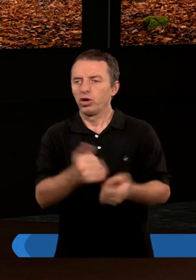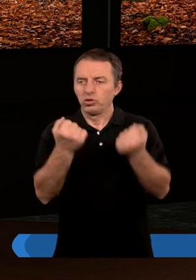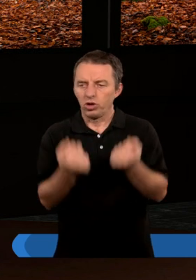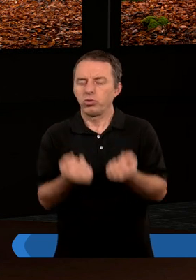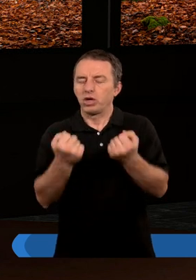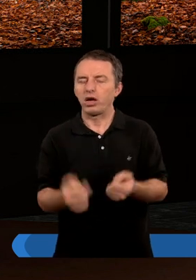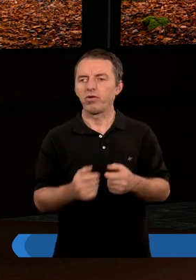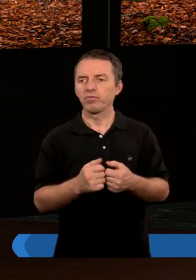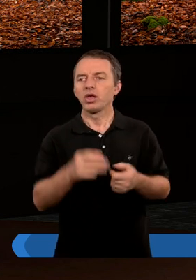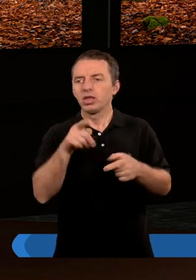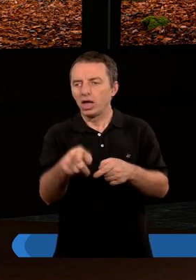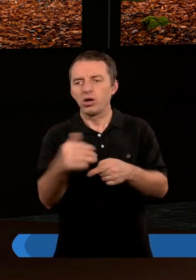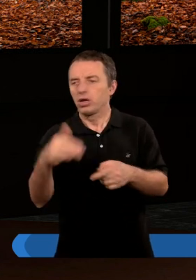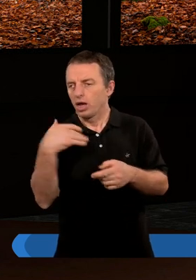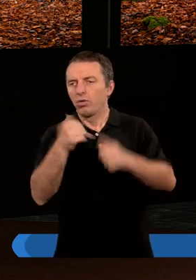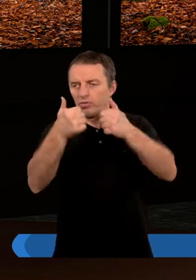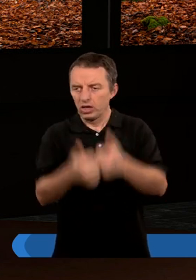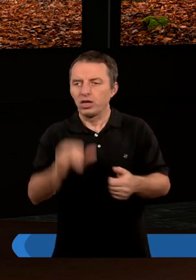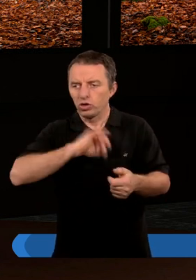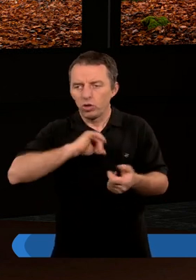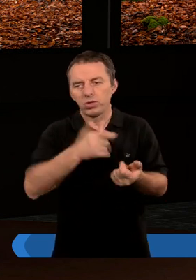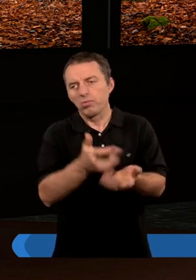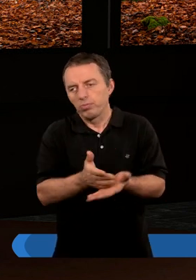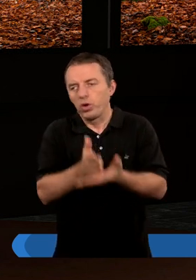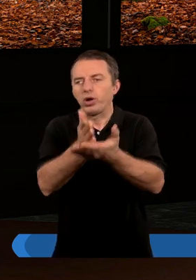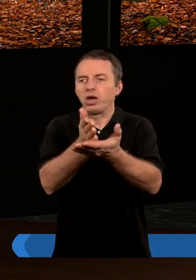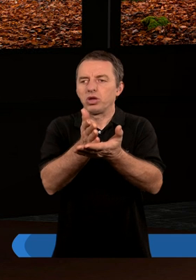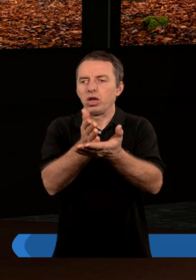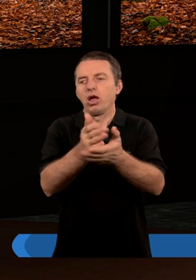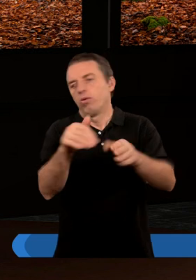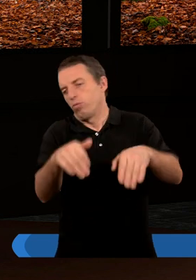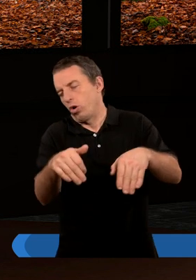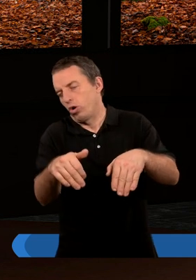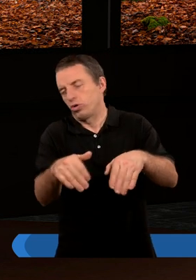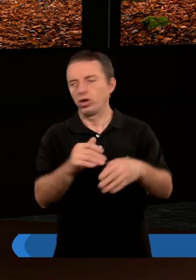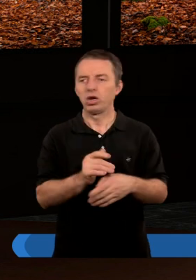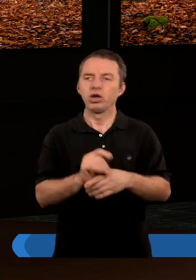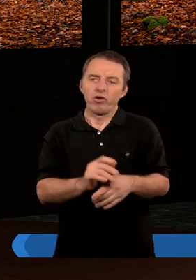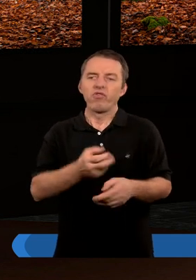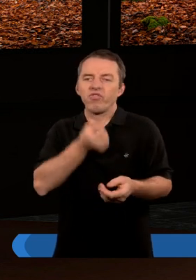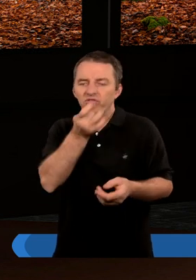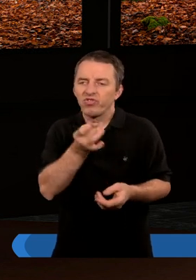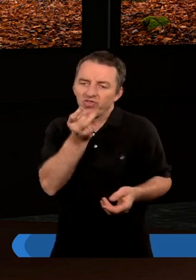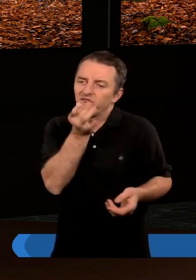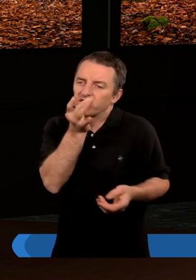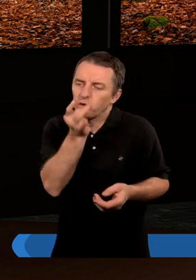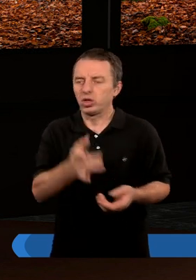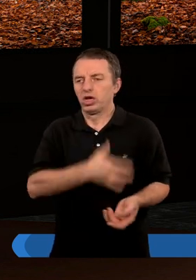ciężarów, tego, że nie byli w stanie sobie z czymś poradzić, może wyrzuty sumienia,